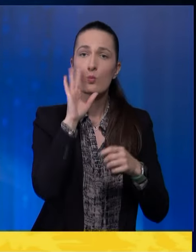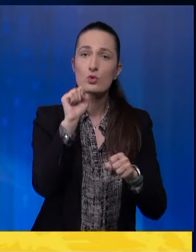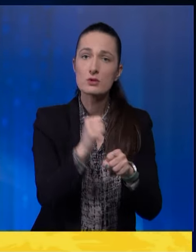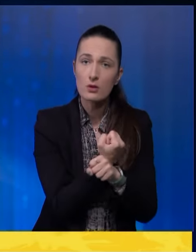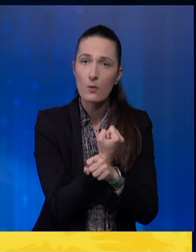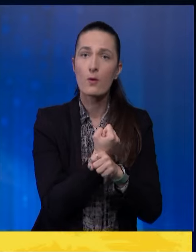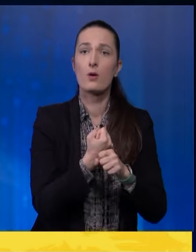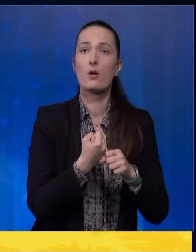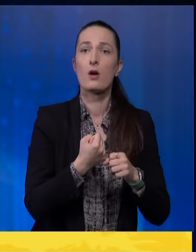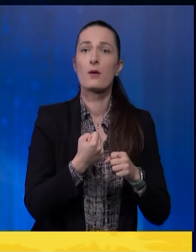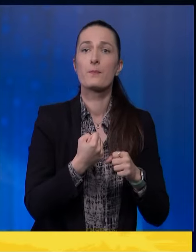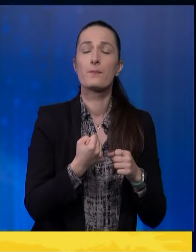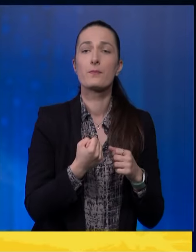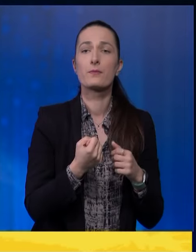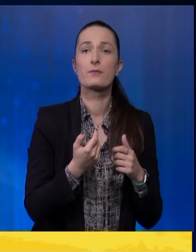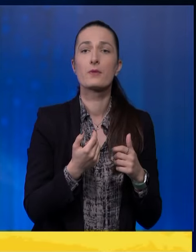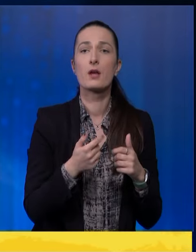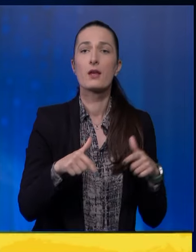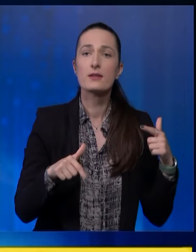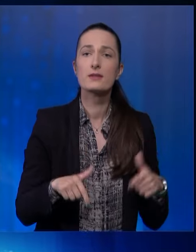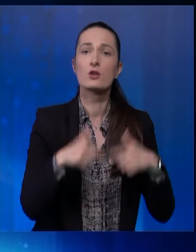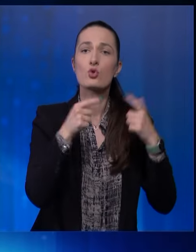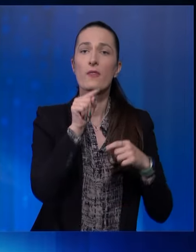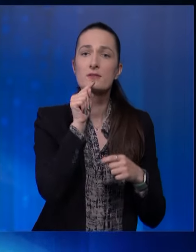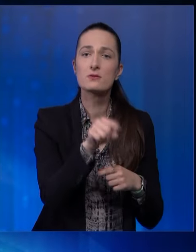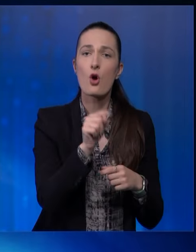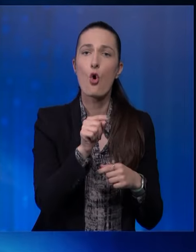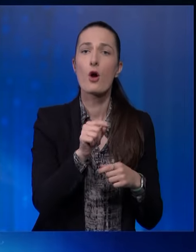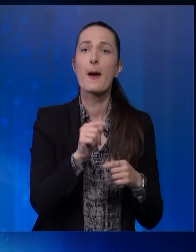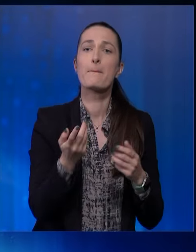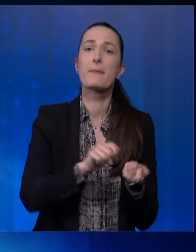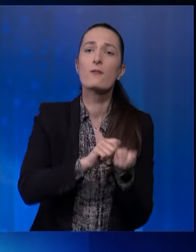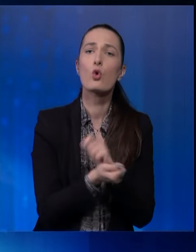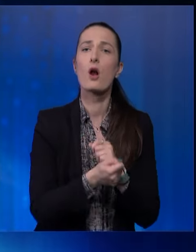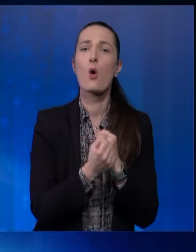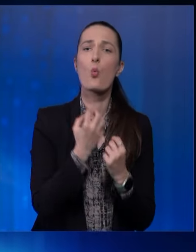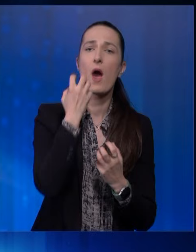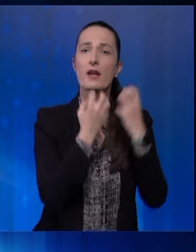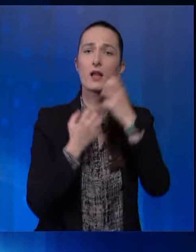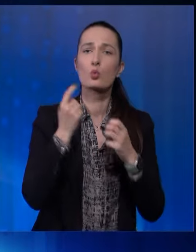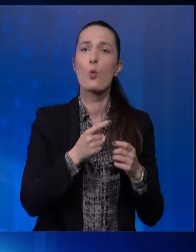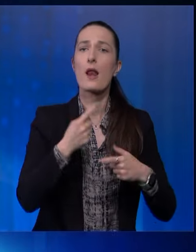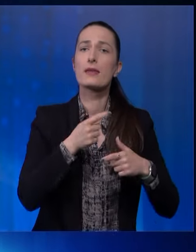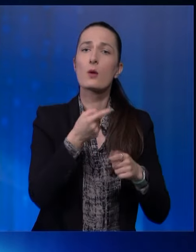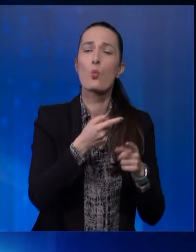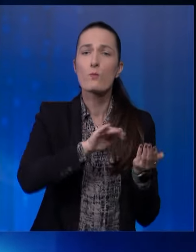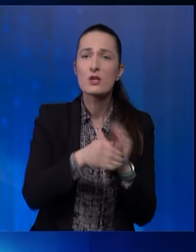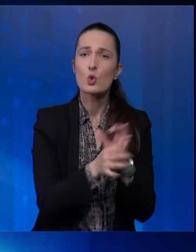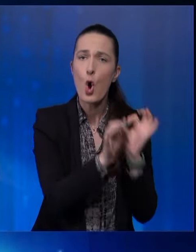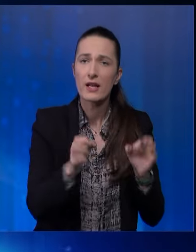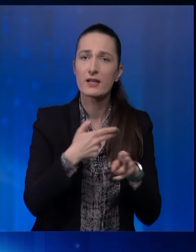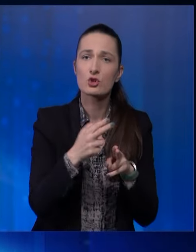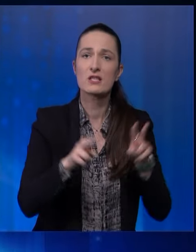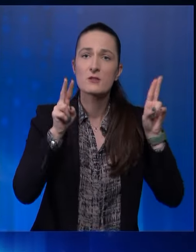politike, jer umjesto konkretnih rješenja za stvarne probleme građanima se plasiraju isprazne parole